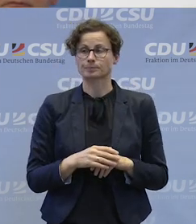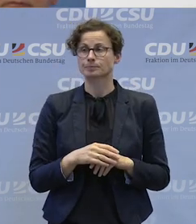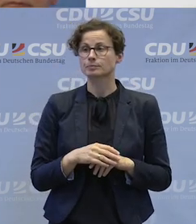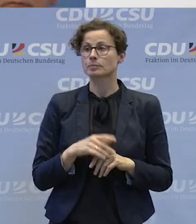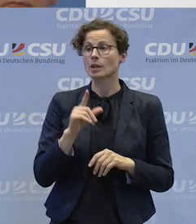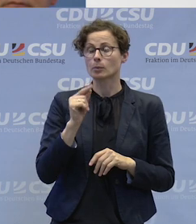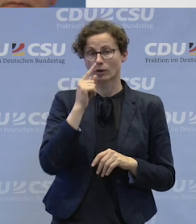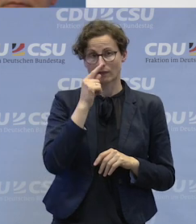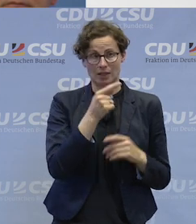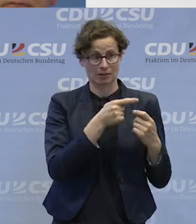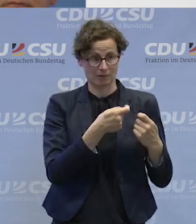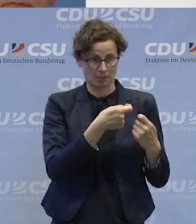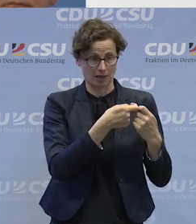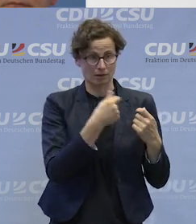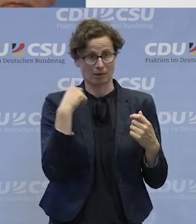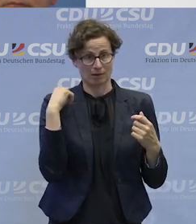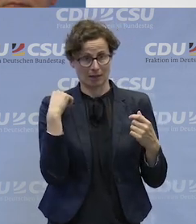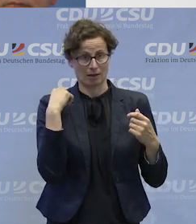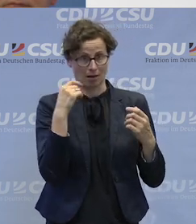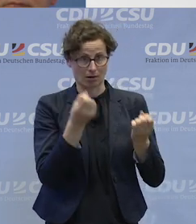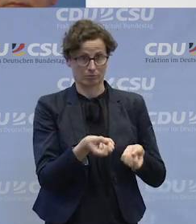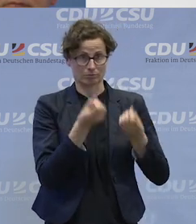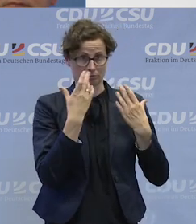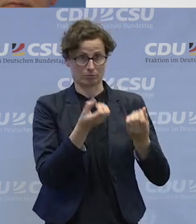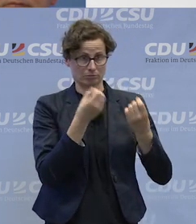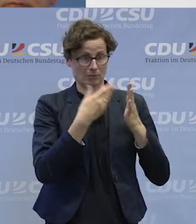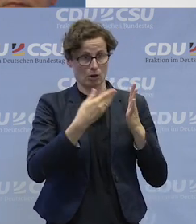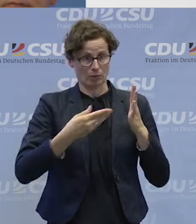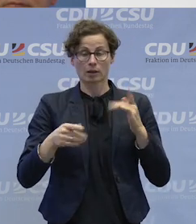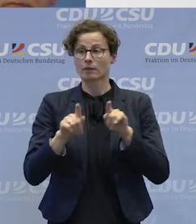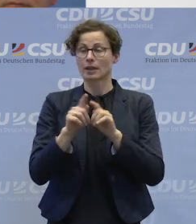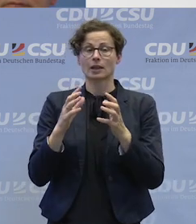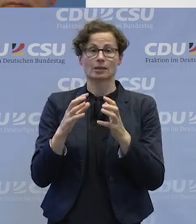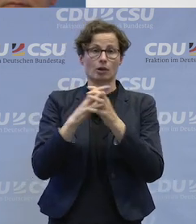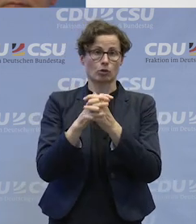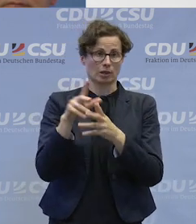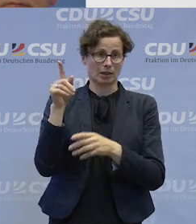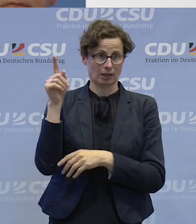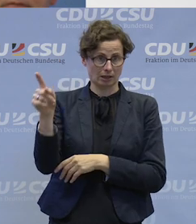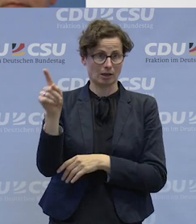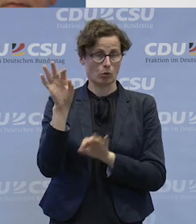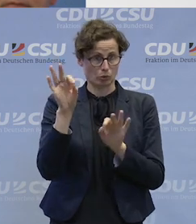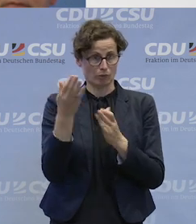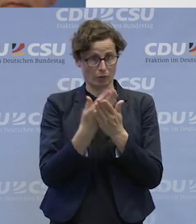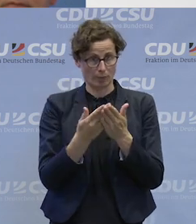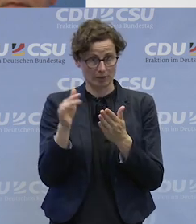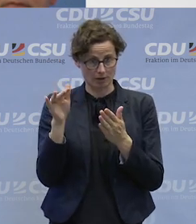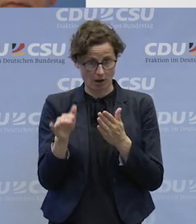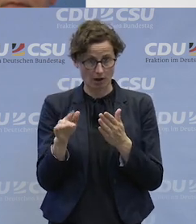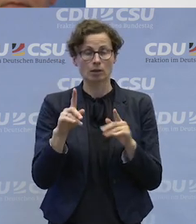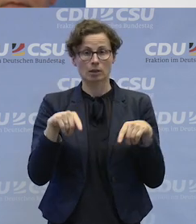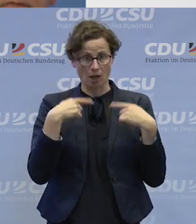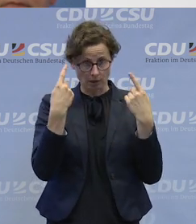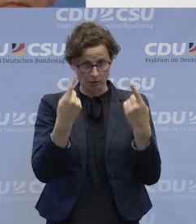die Träger der Werkstätten, da auch hilflich sind, so wie bei der Diakonie, auch gute Vorbilder offenkundig entwickelt wurden in der Vergangenheit,